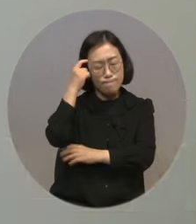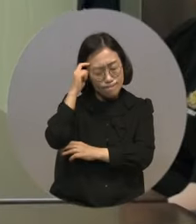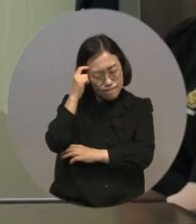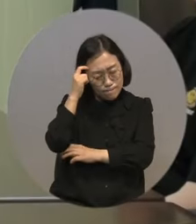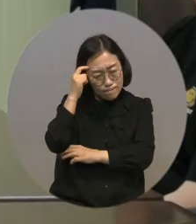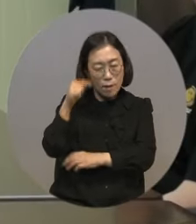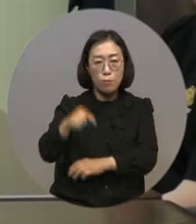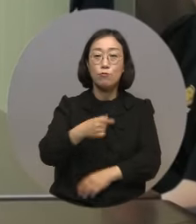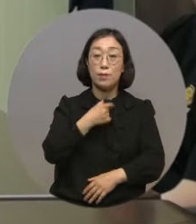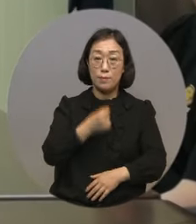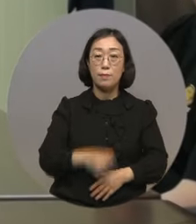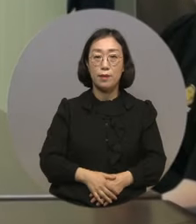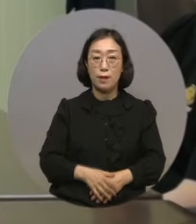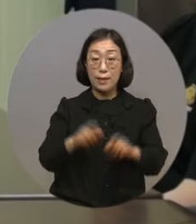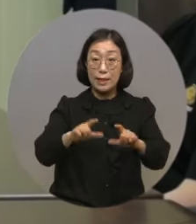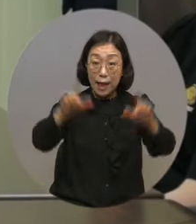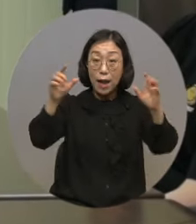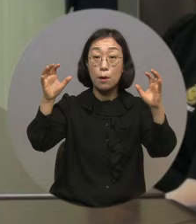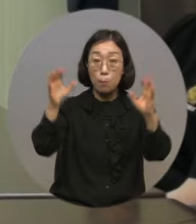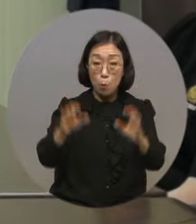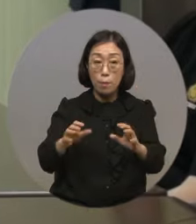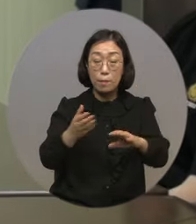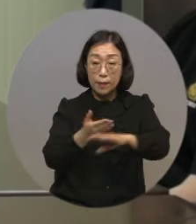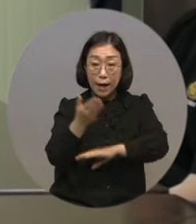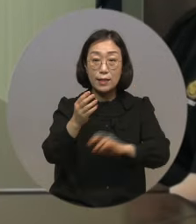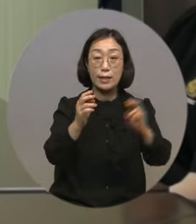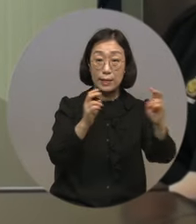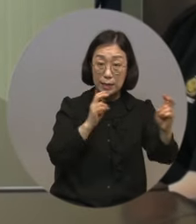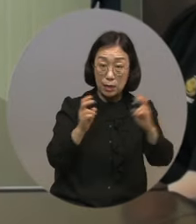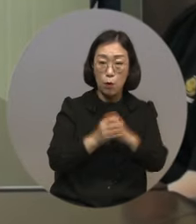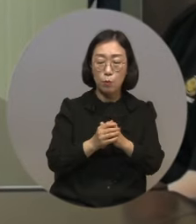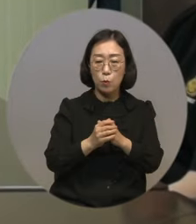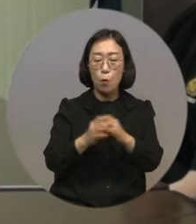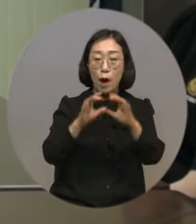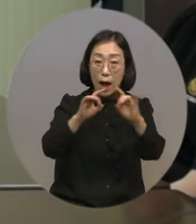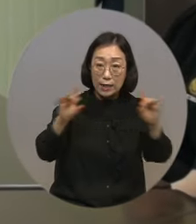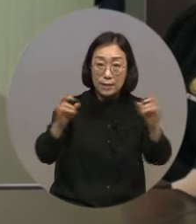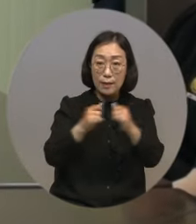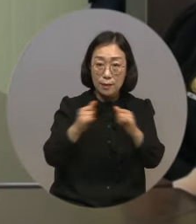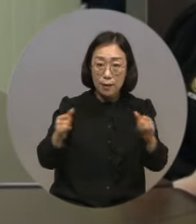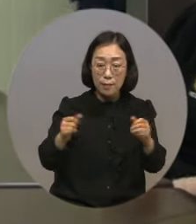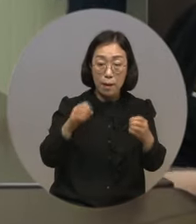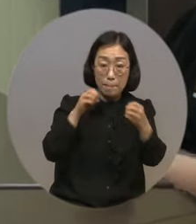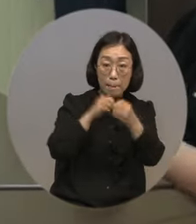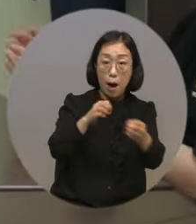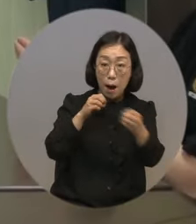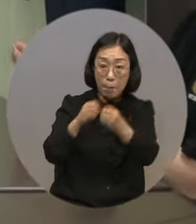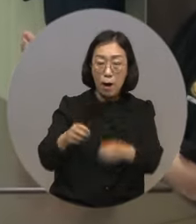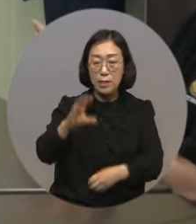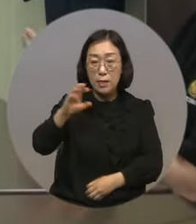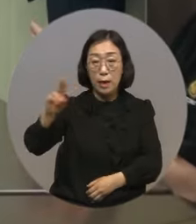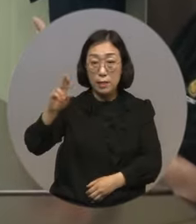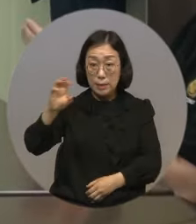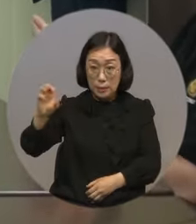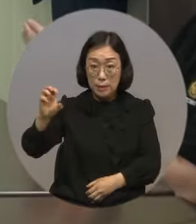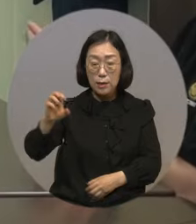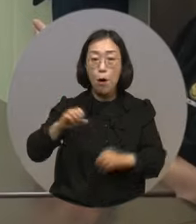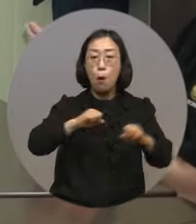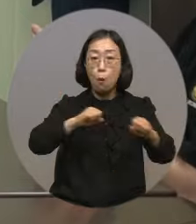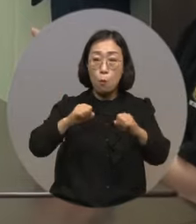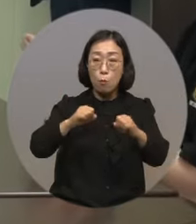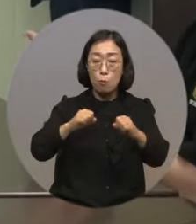이 날의 의미는 또 다른 기업, 개개인의 시민들에게 전해져 CRC 무상량려 지지운동에